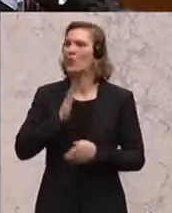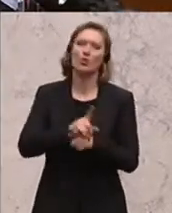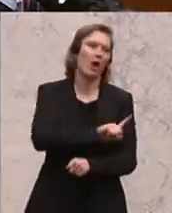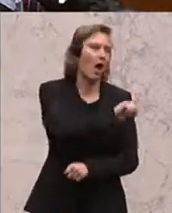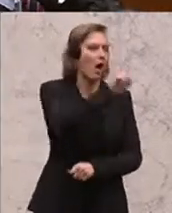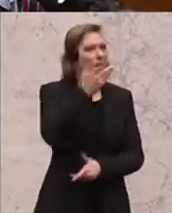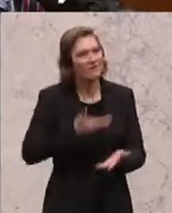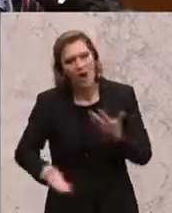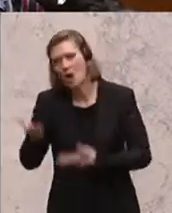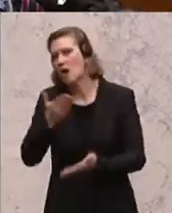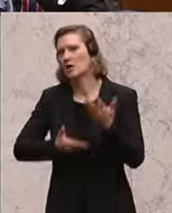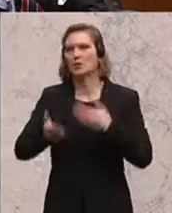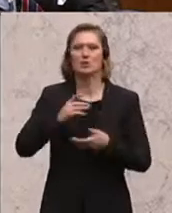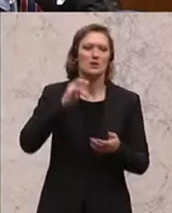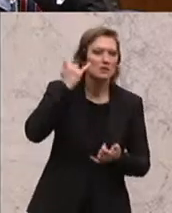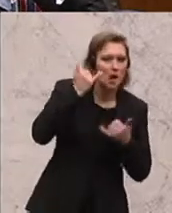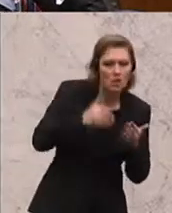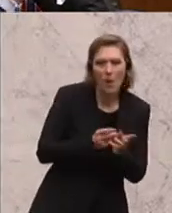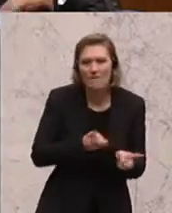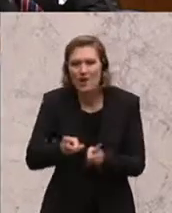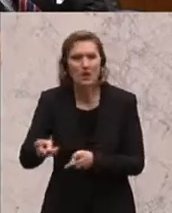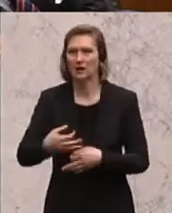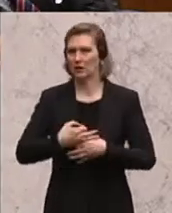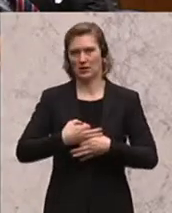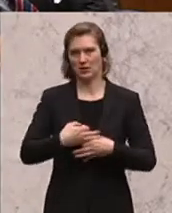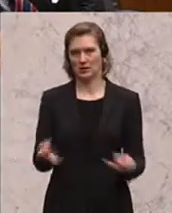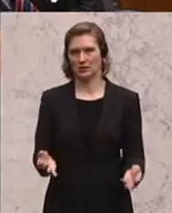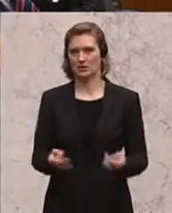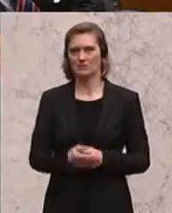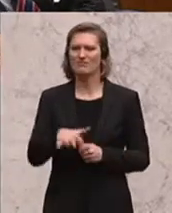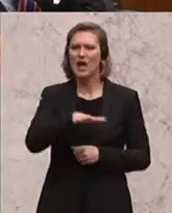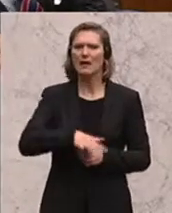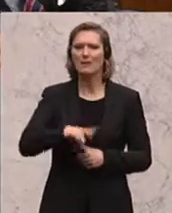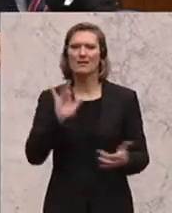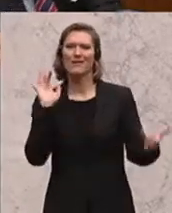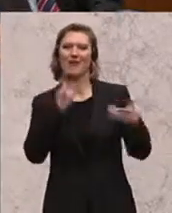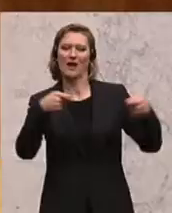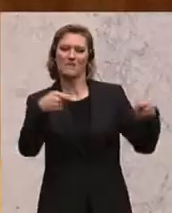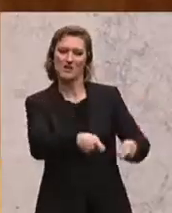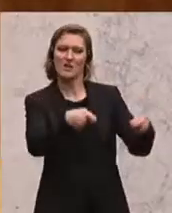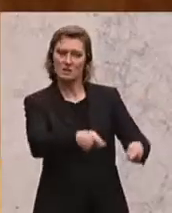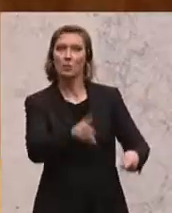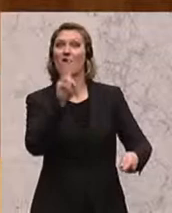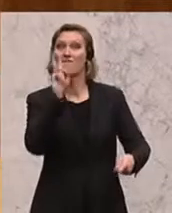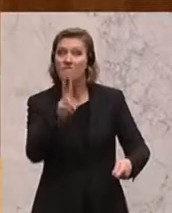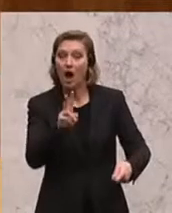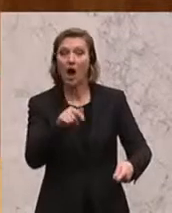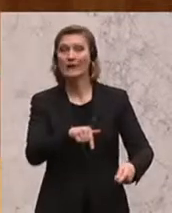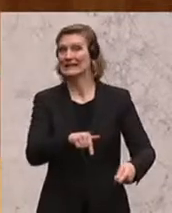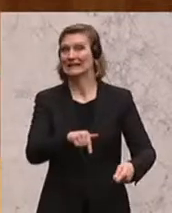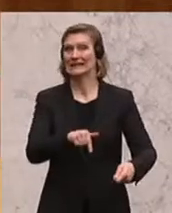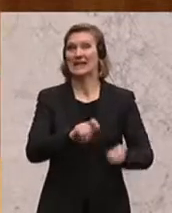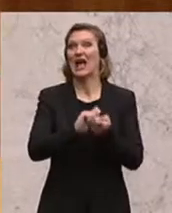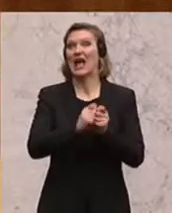hat, hier wirkliche Weichenstellungen vorzunehmen. Denn auf dem Gebiet der Gegenfinanzierung ist man extrem reformunwillig